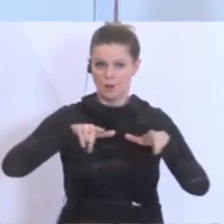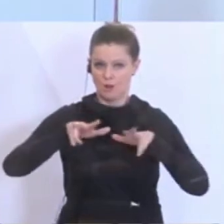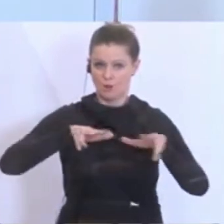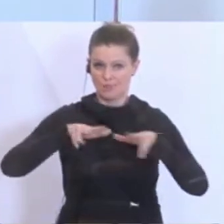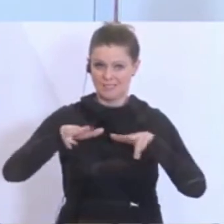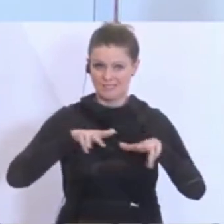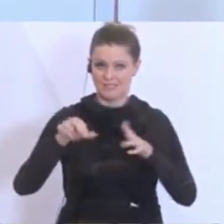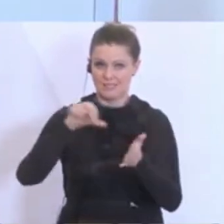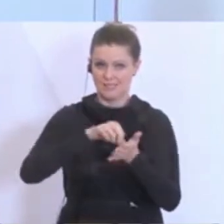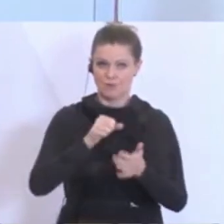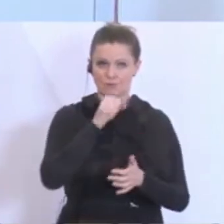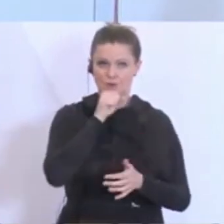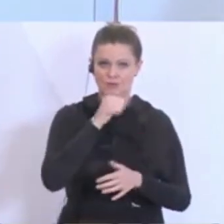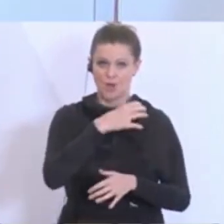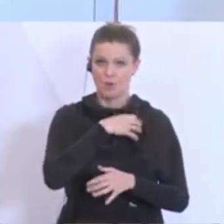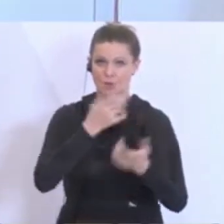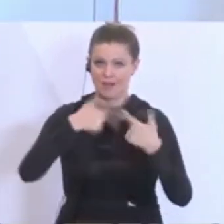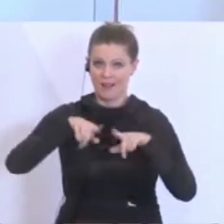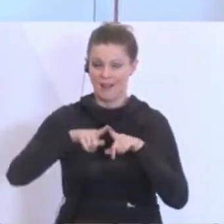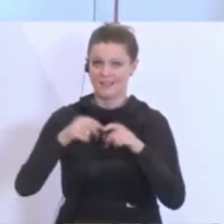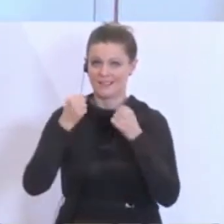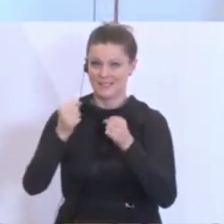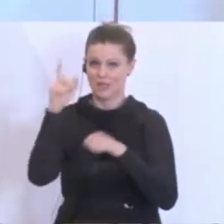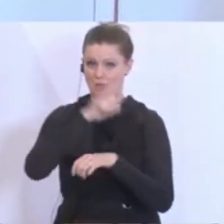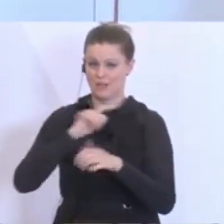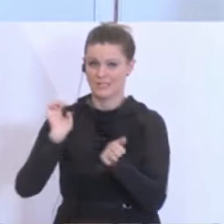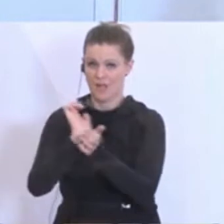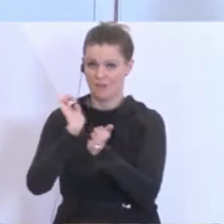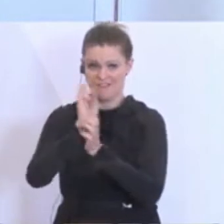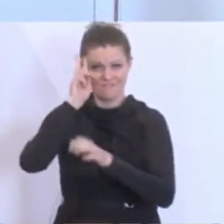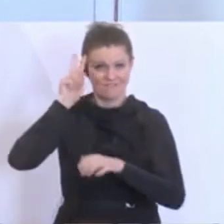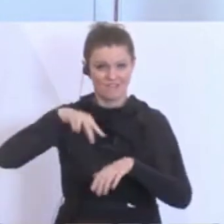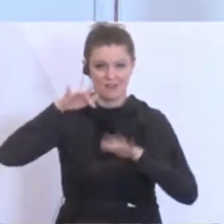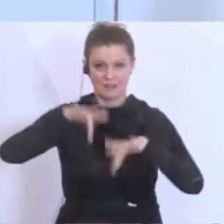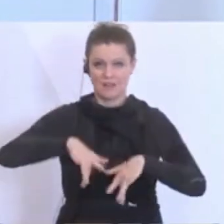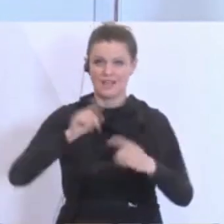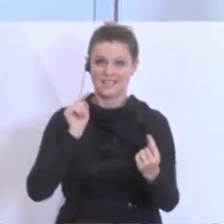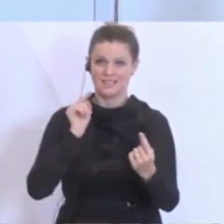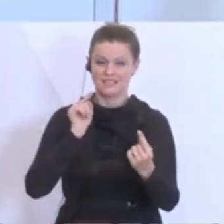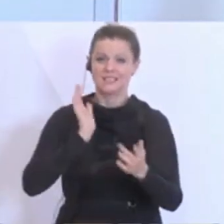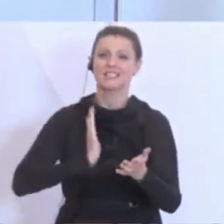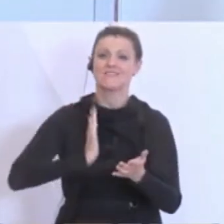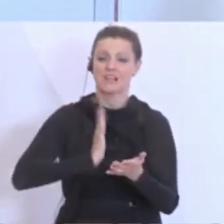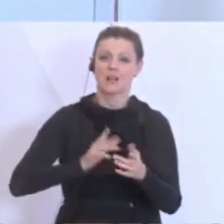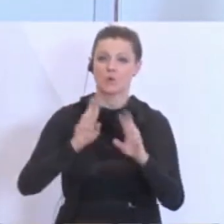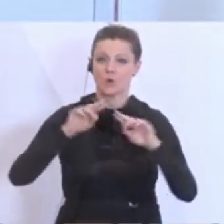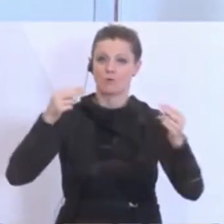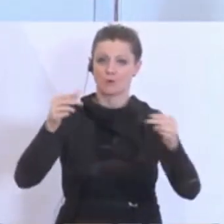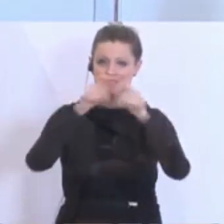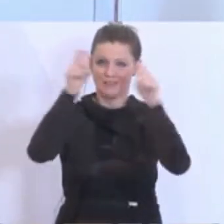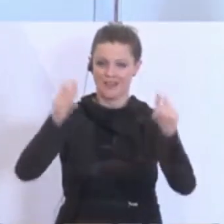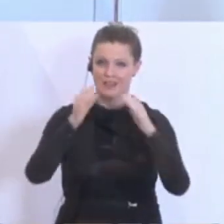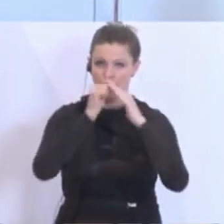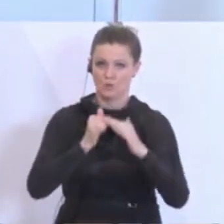Burgenland leisten wir diverse sicherheitspolizeiliche Aufgaben. In Wien unterstützen wir diverse Zivil und Bundeseinrichtungen,